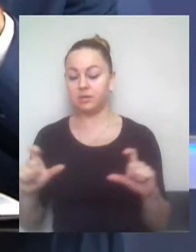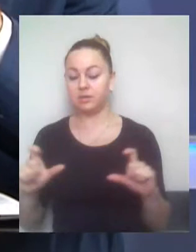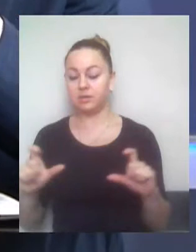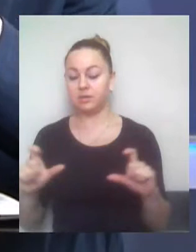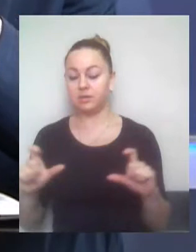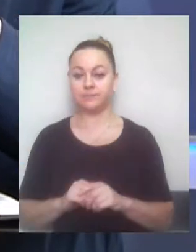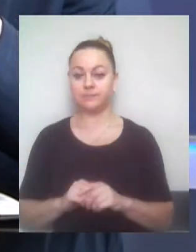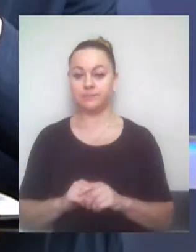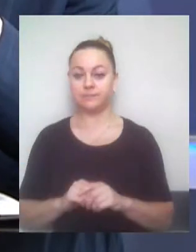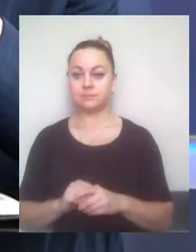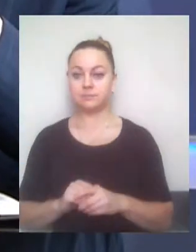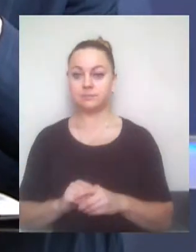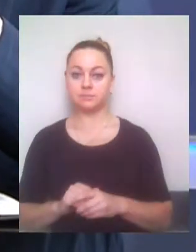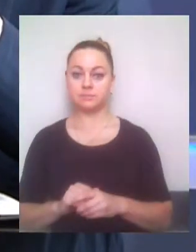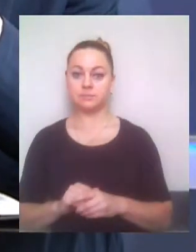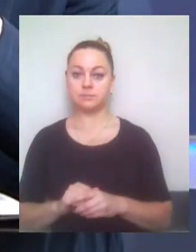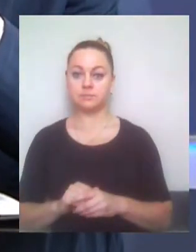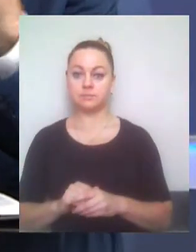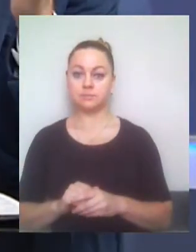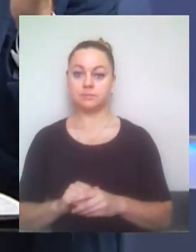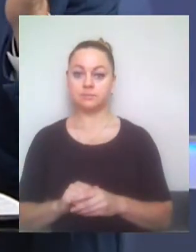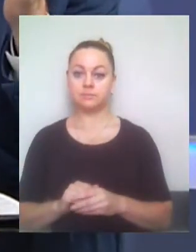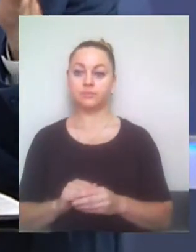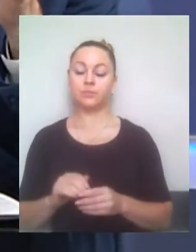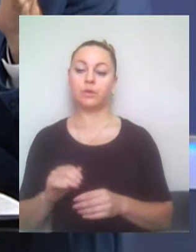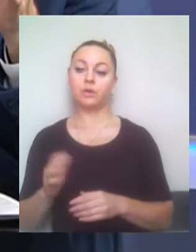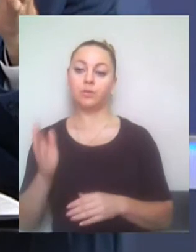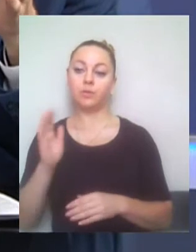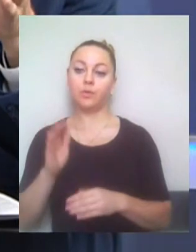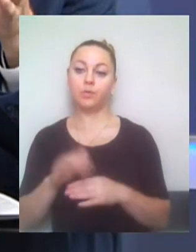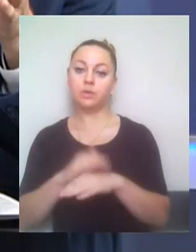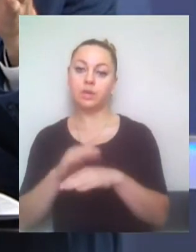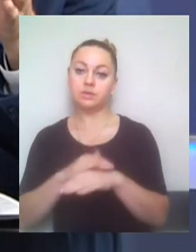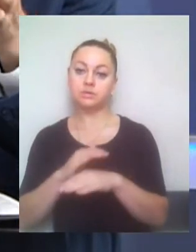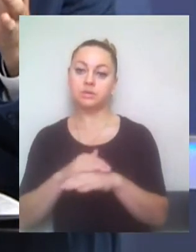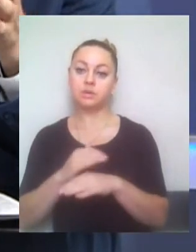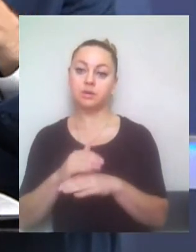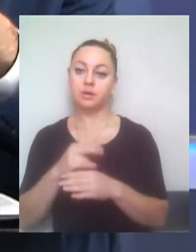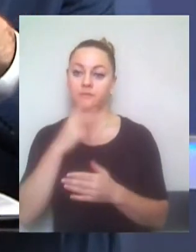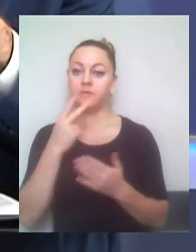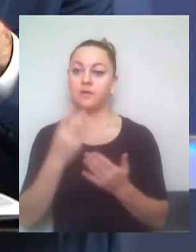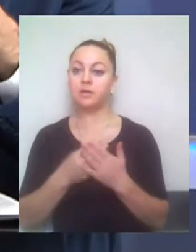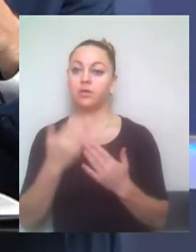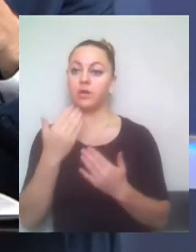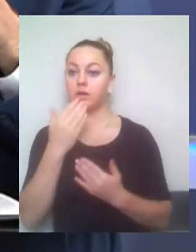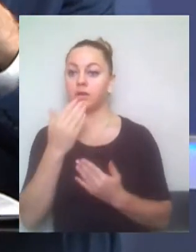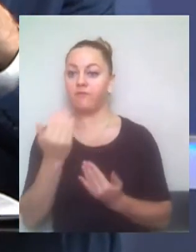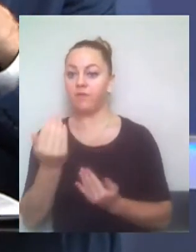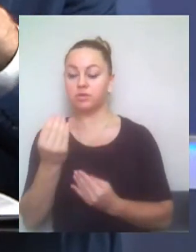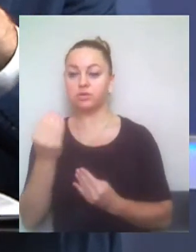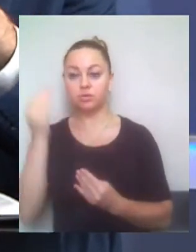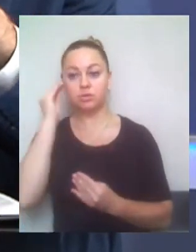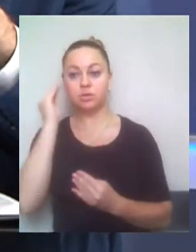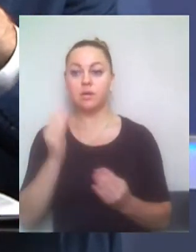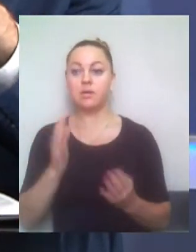озвучували. Тому, будь ласка, відреагуйте. Ну і покажіть з вашої точки зору, Яка ситуація наразі відбувається? Що відбувається на